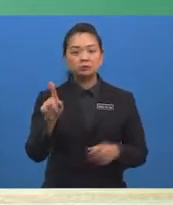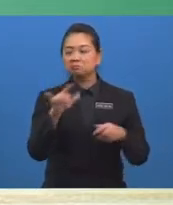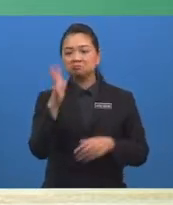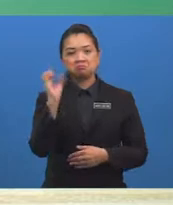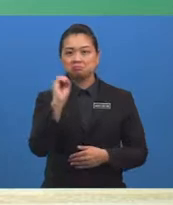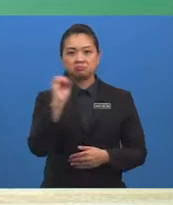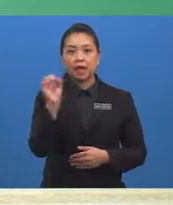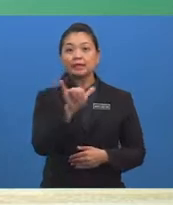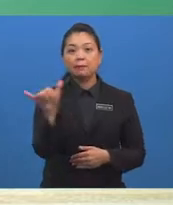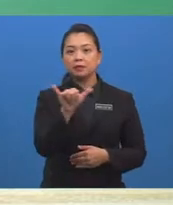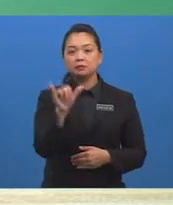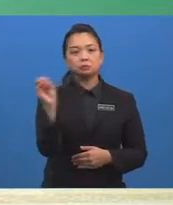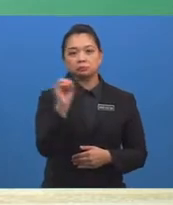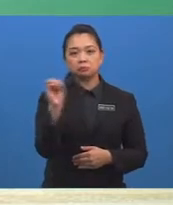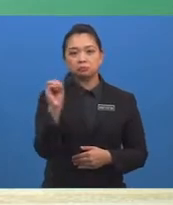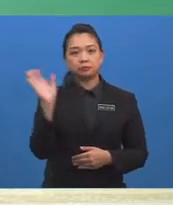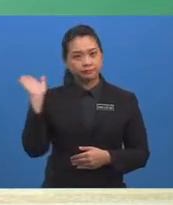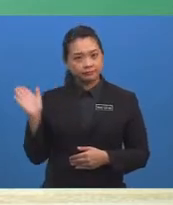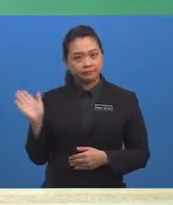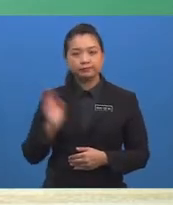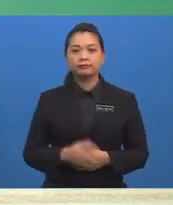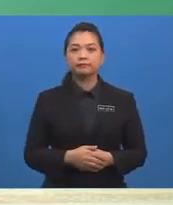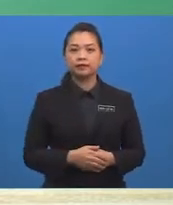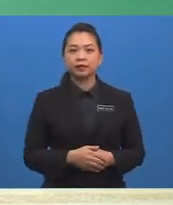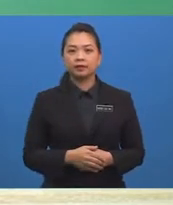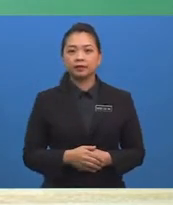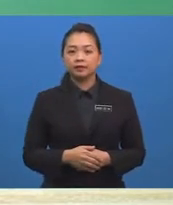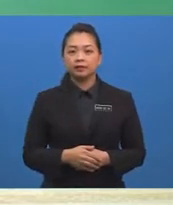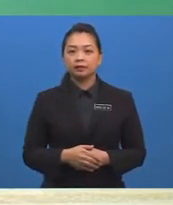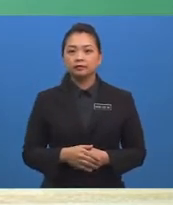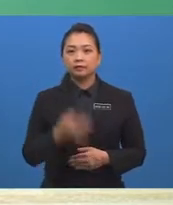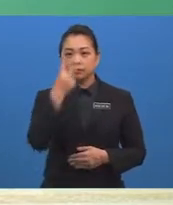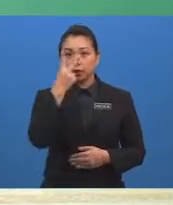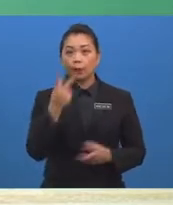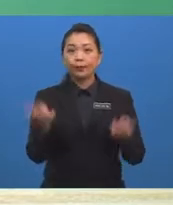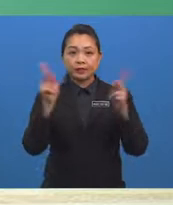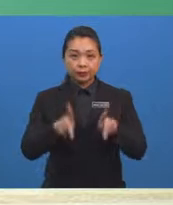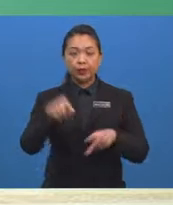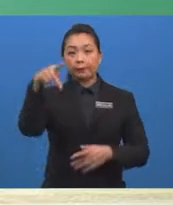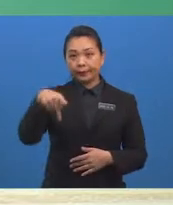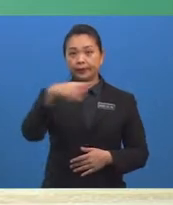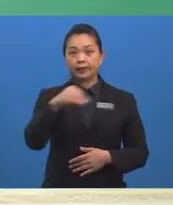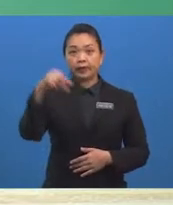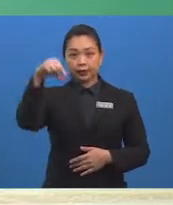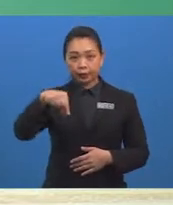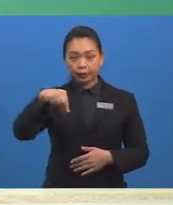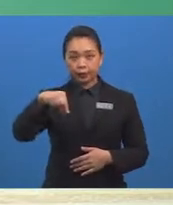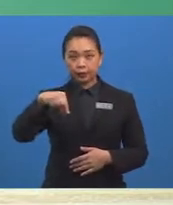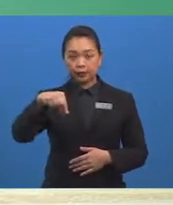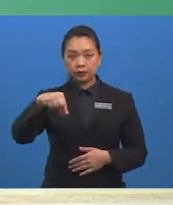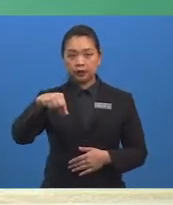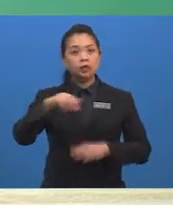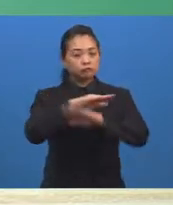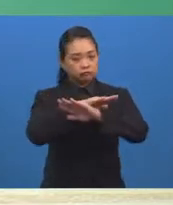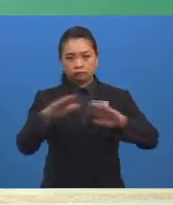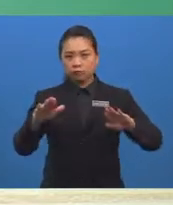Contoh yang seterusnya, peristiwa P dan peristiwa Q dikatakan tidak